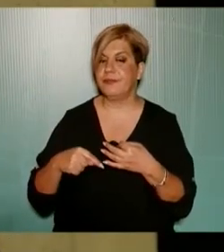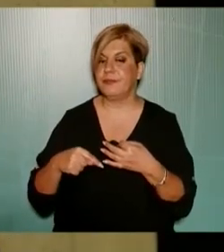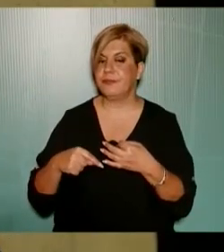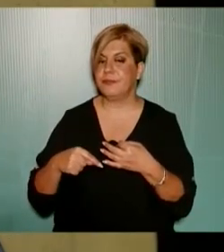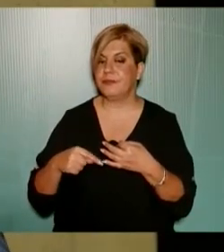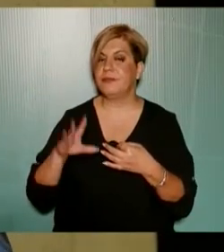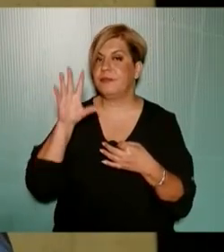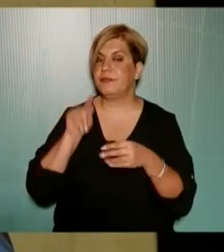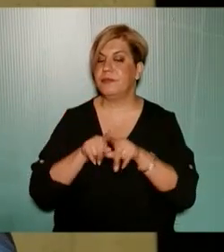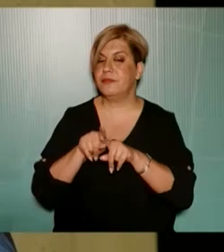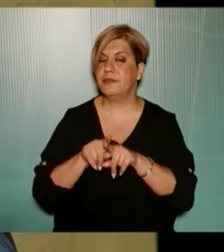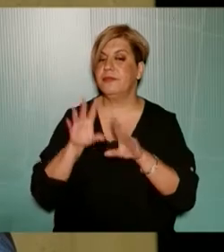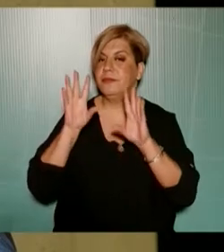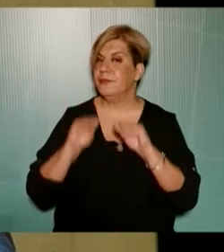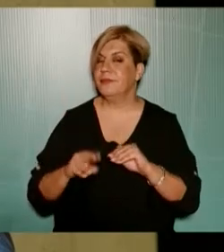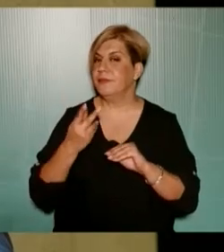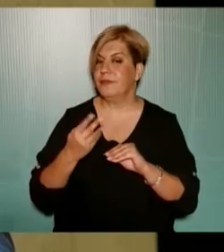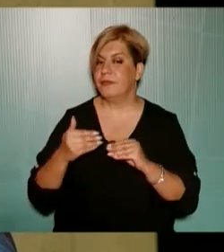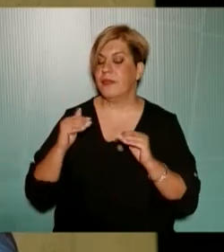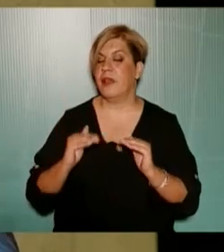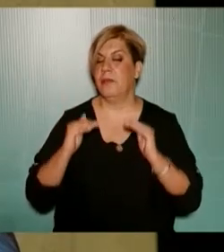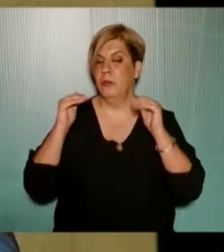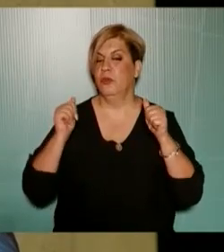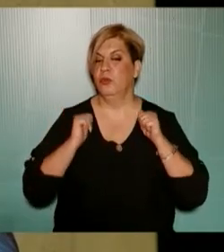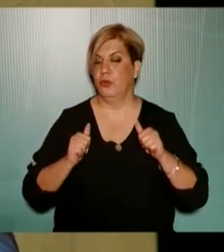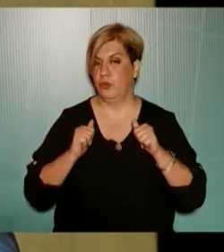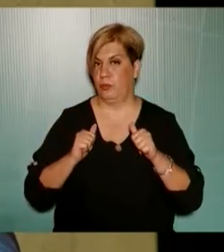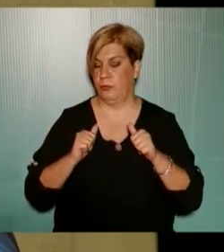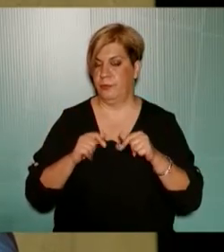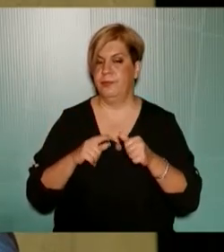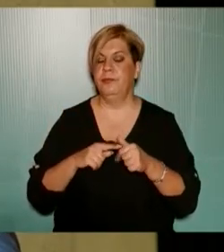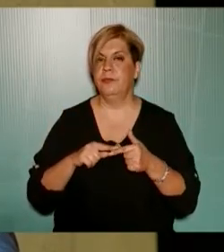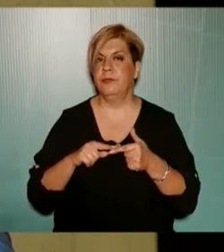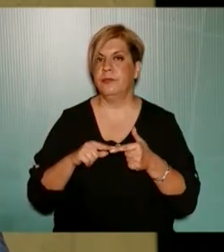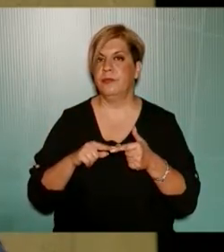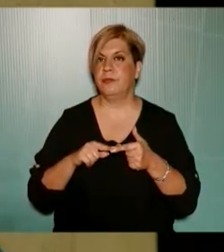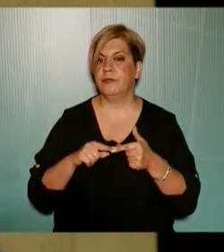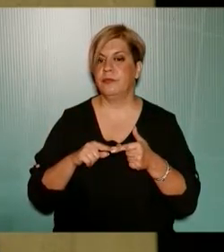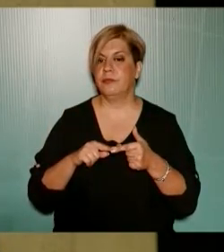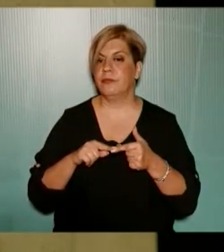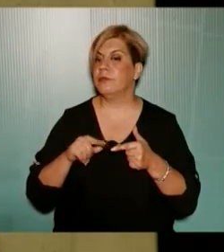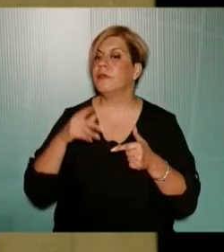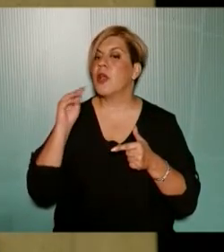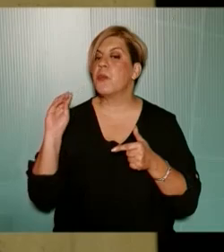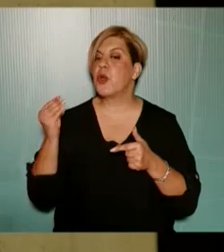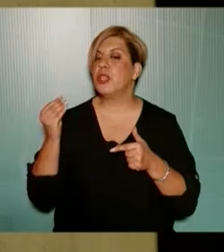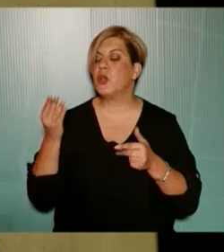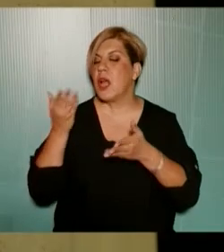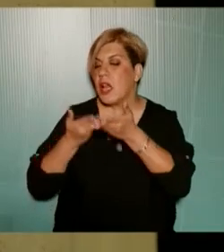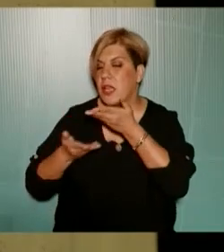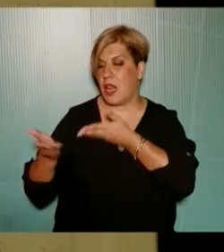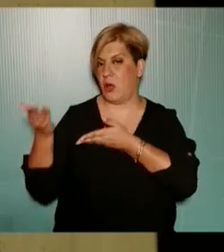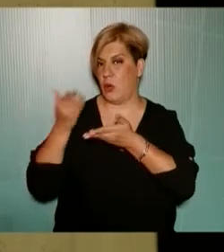σχετίζεται με συνεργασία στο επίπεδο του τουρισμού και των πολιτιστικών ανταλλαγών